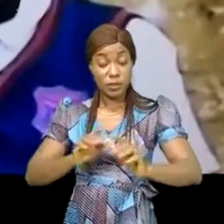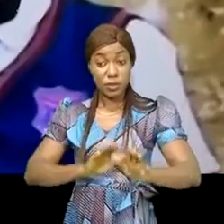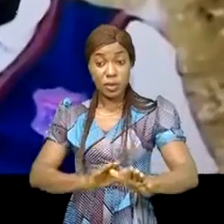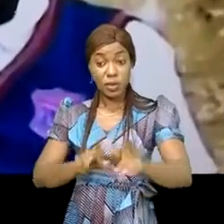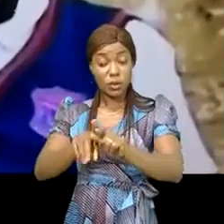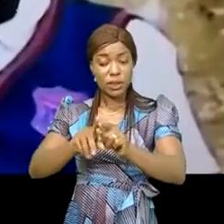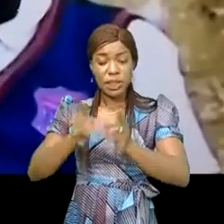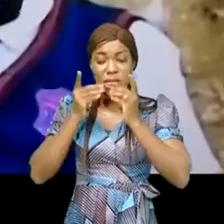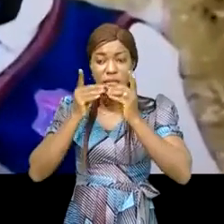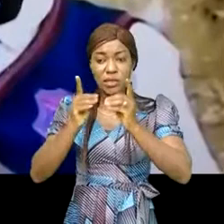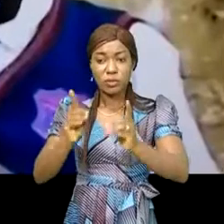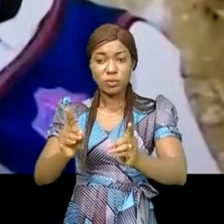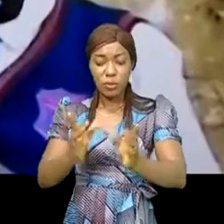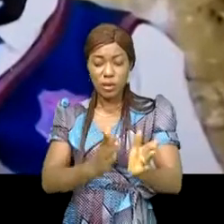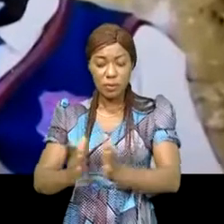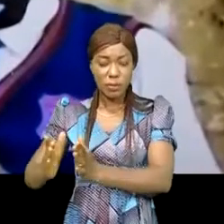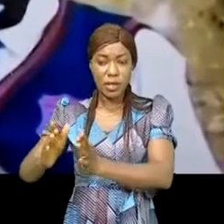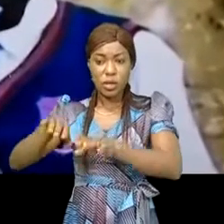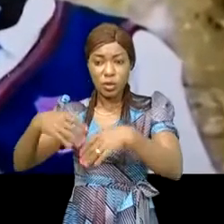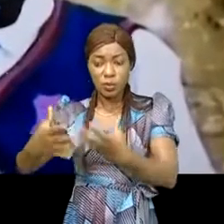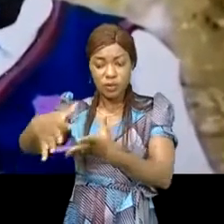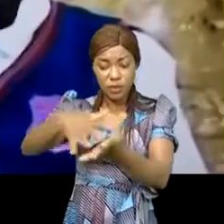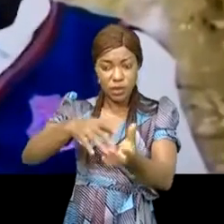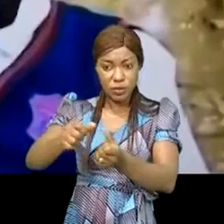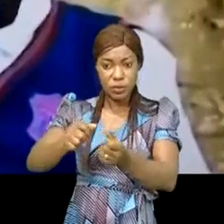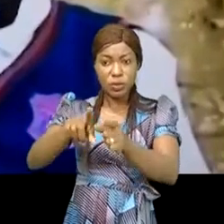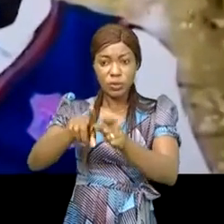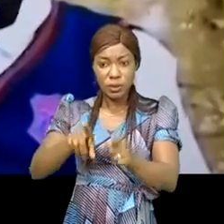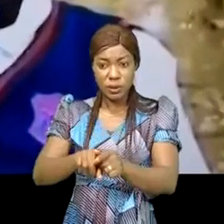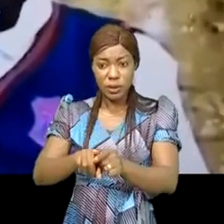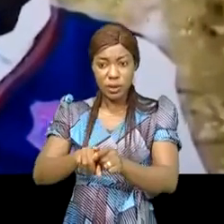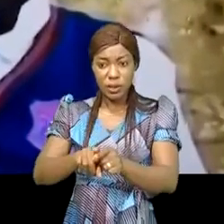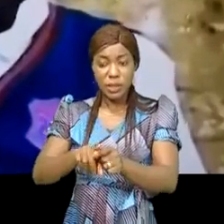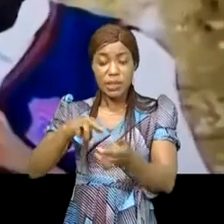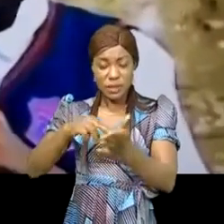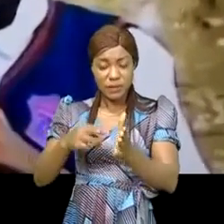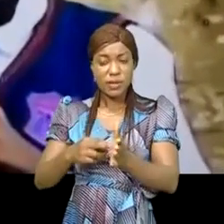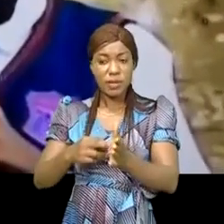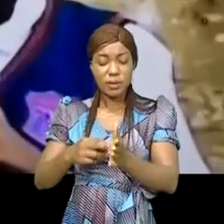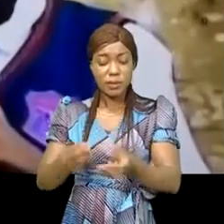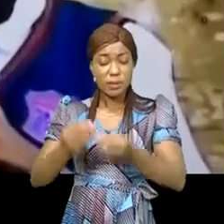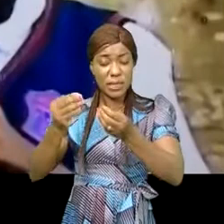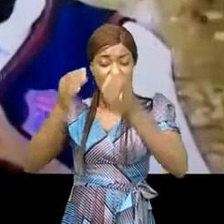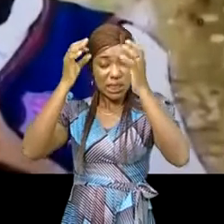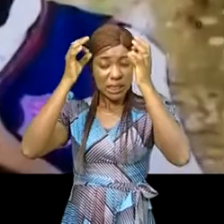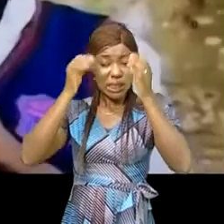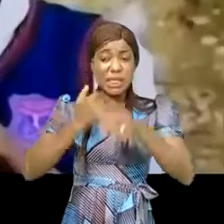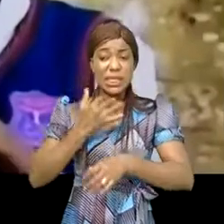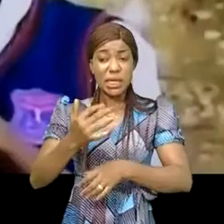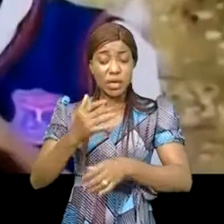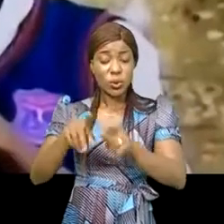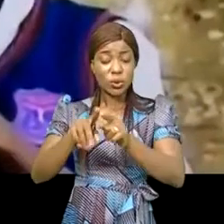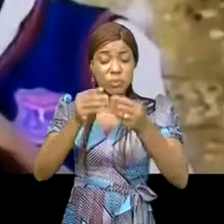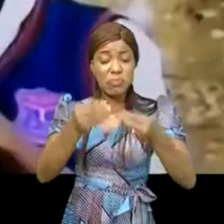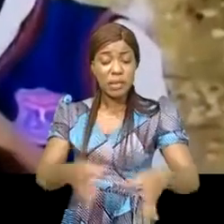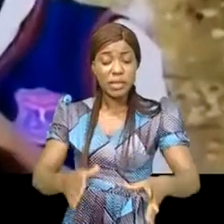leur discours à préparer comment ils devraient vous rencontrer. Puisque ça nous a coûté cher de bien vouloir veiller à ce que cette paix